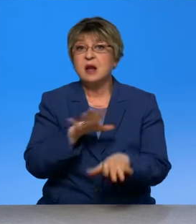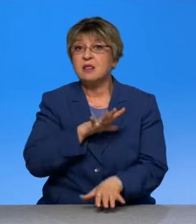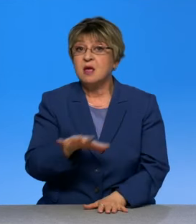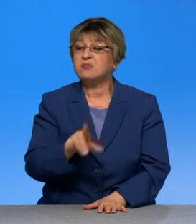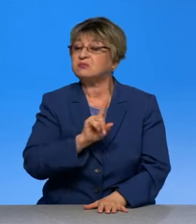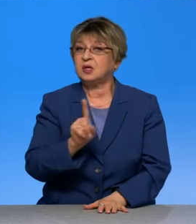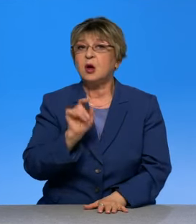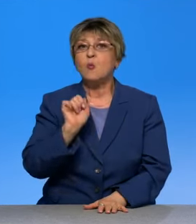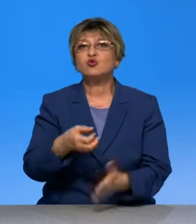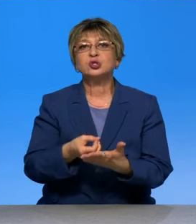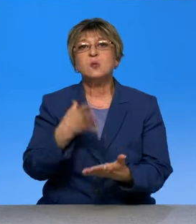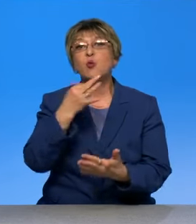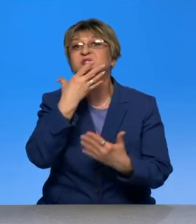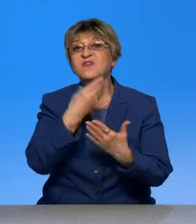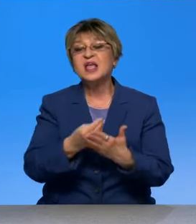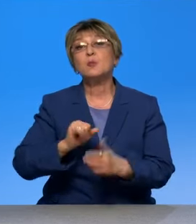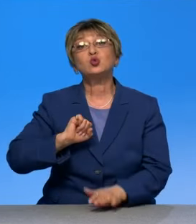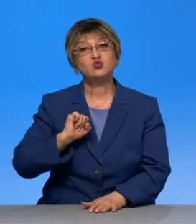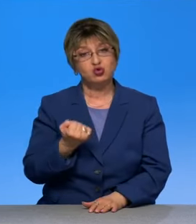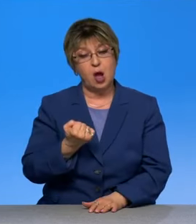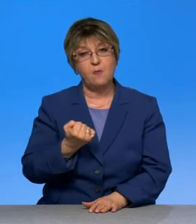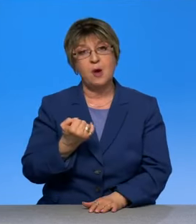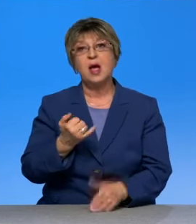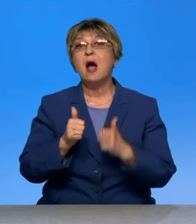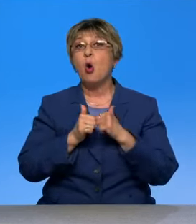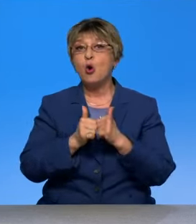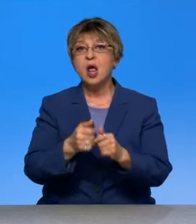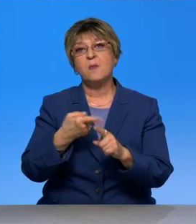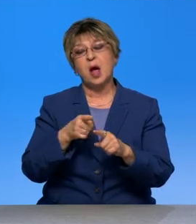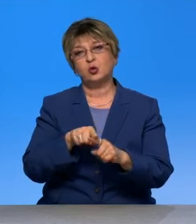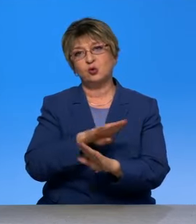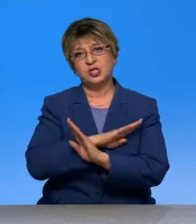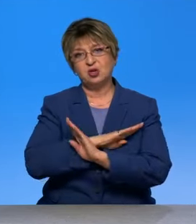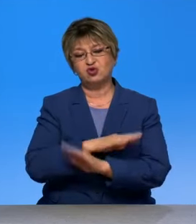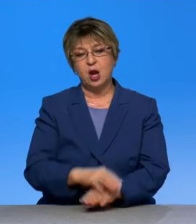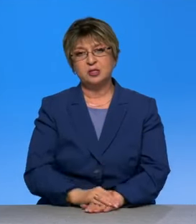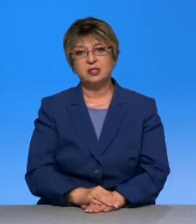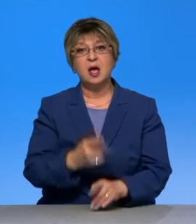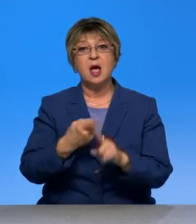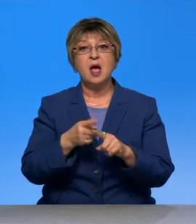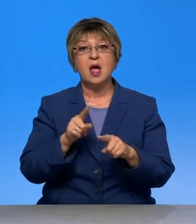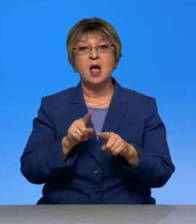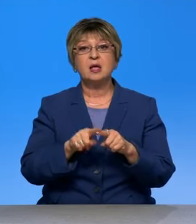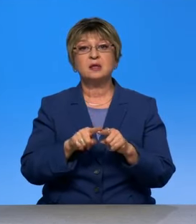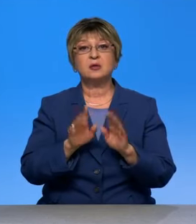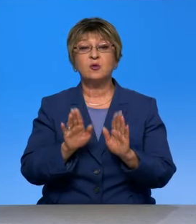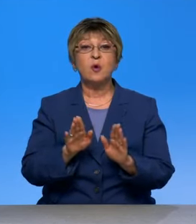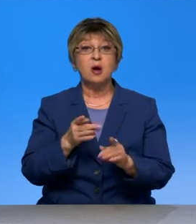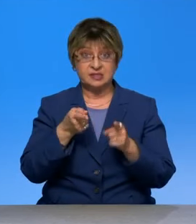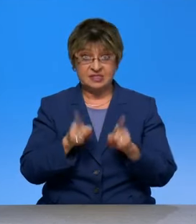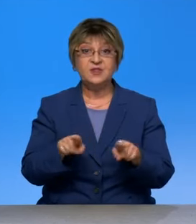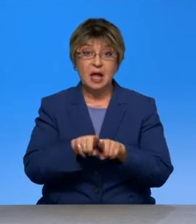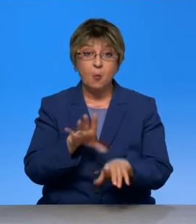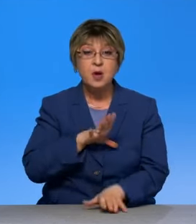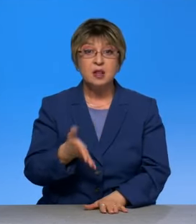можно ценить по своих друзьям и коллегам, которые скончались. Вот это только мера. Действительно было так или